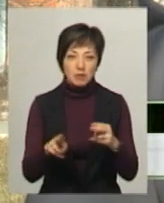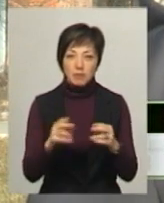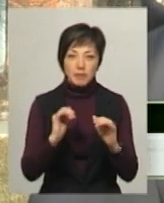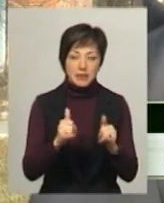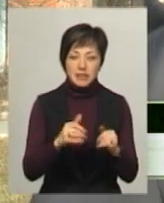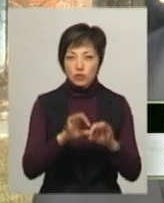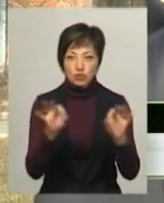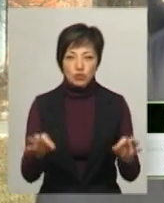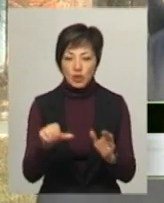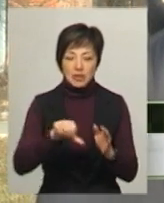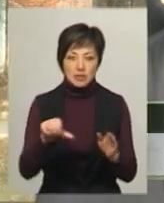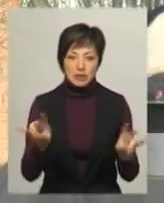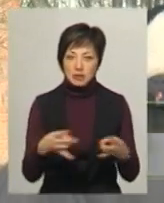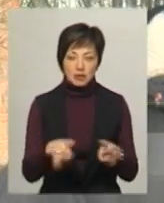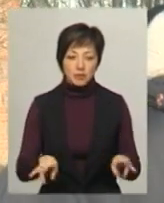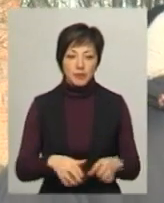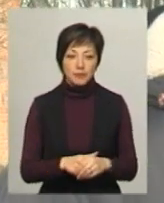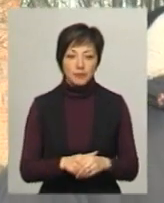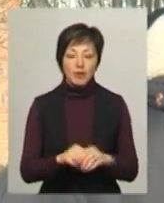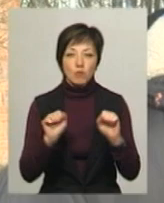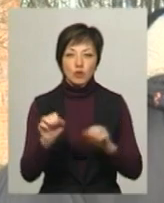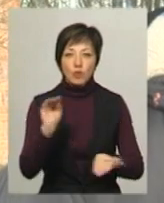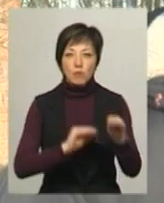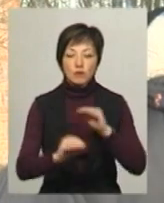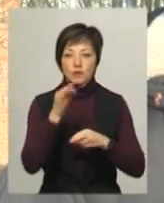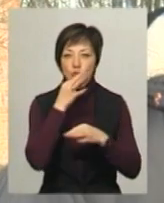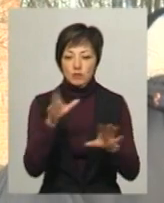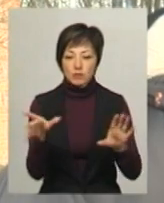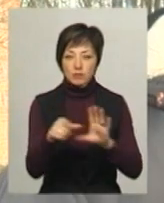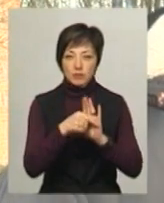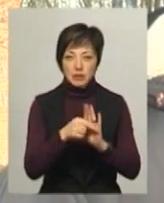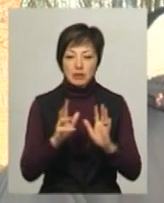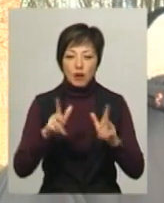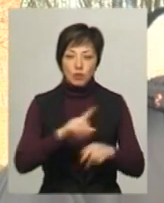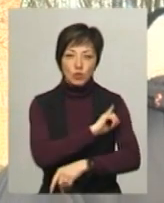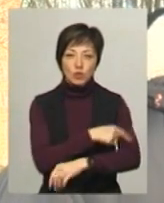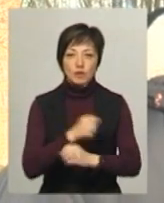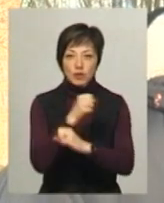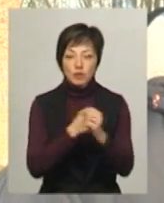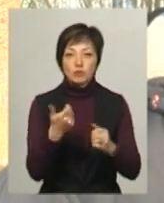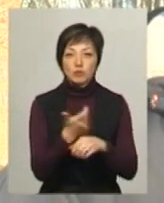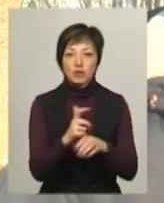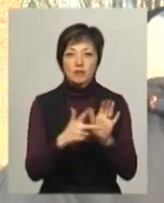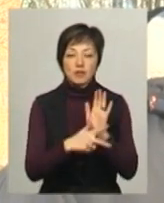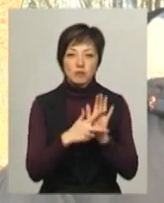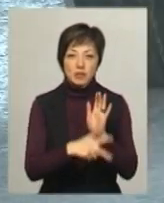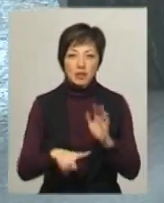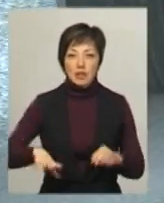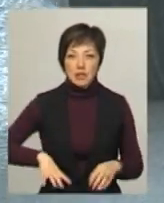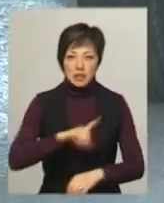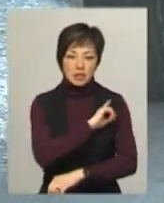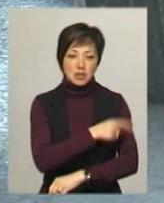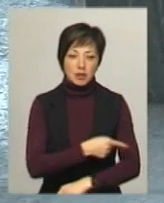бензину, ніяких інших матеріалів. Може комплектуватися з будь-яким трактором, потужність двигуна якого буде більше, ніж 80 кінських сил.